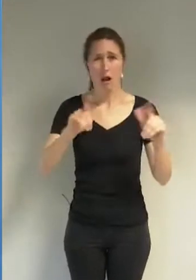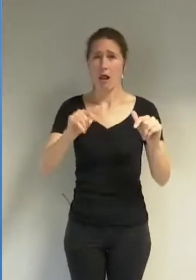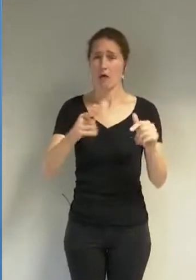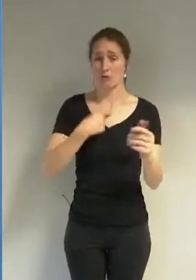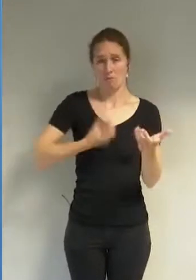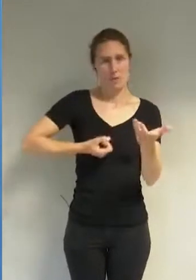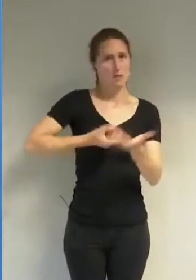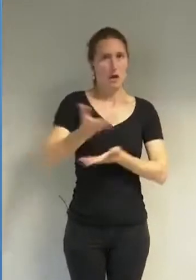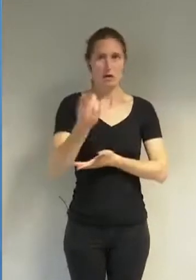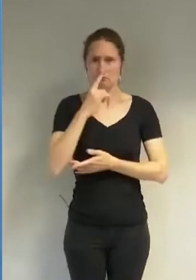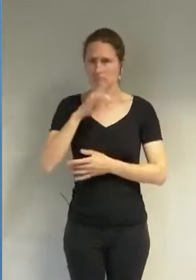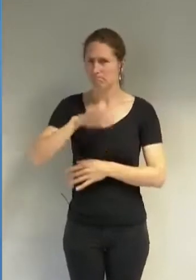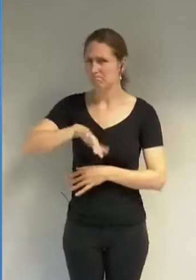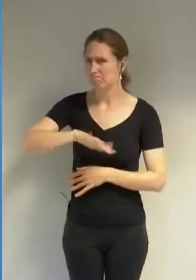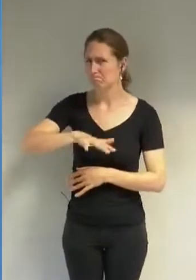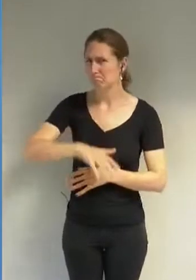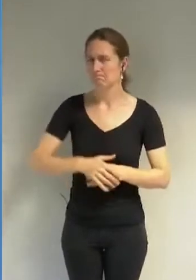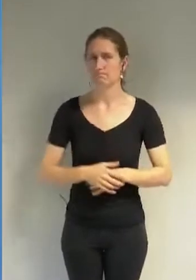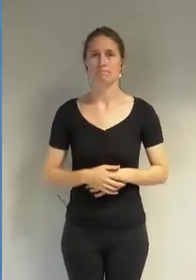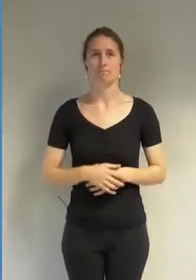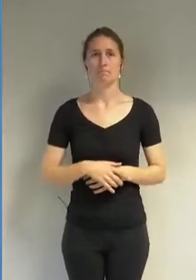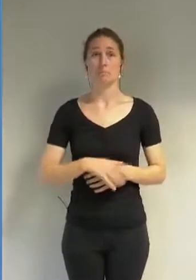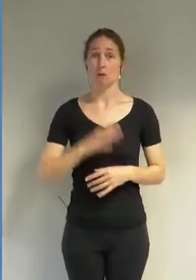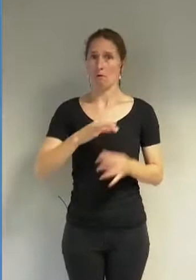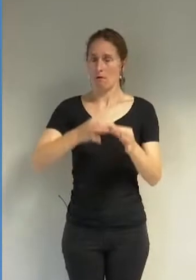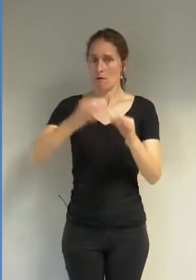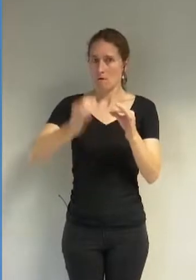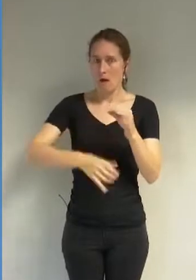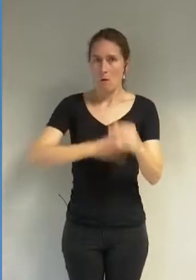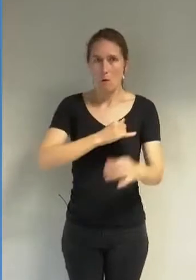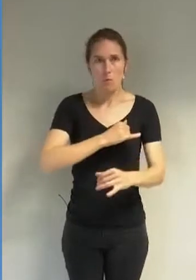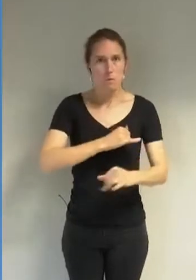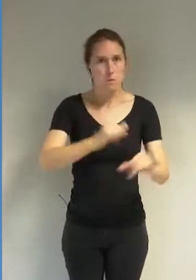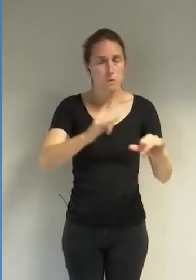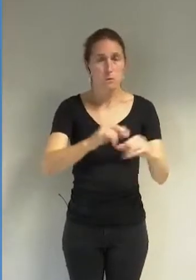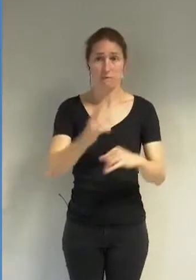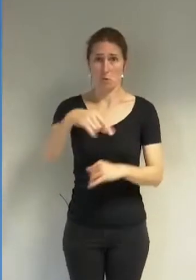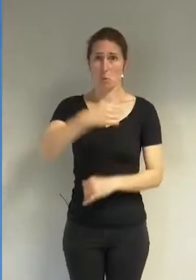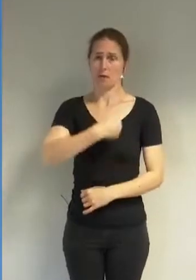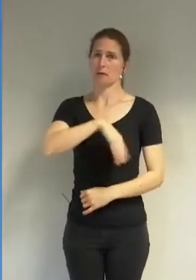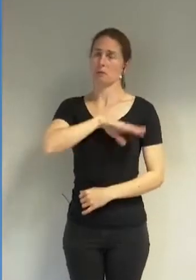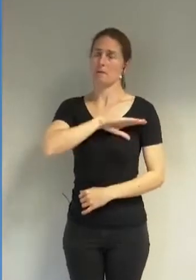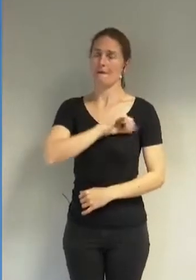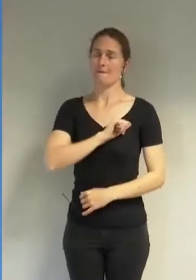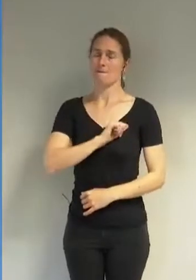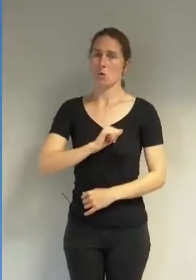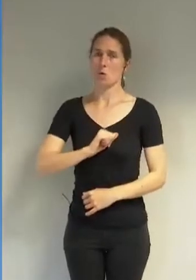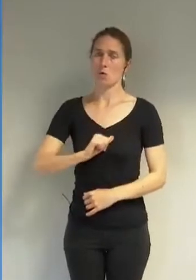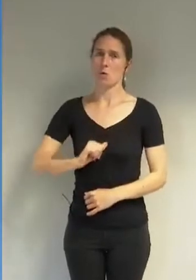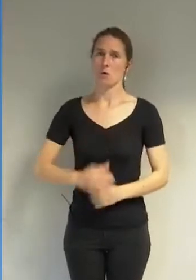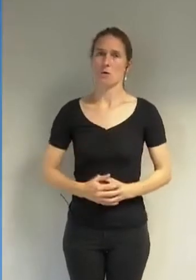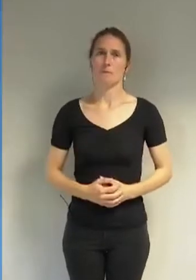message. Sa portée est immense et votre responsabilité sera considérable.